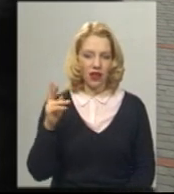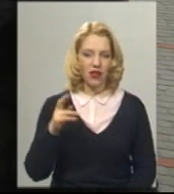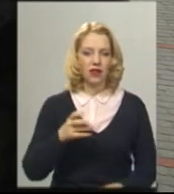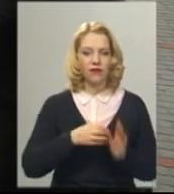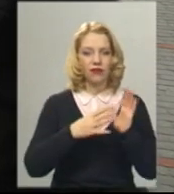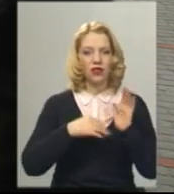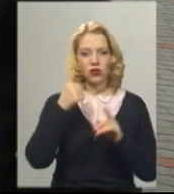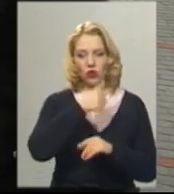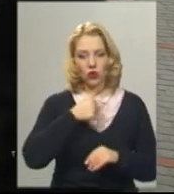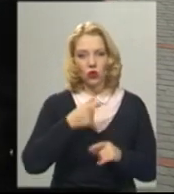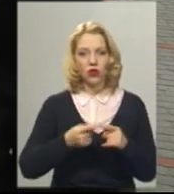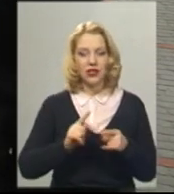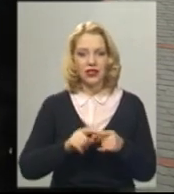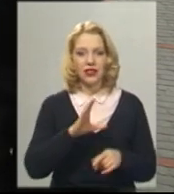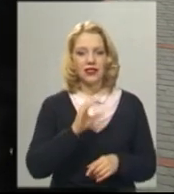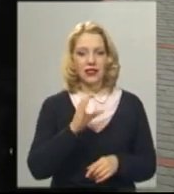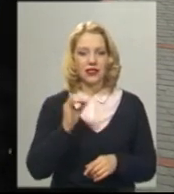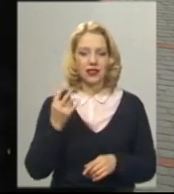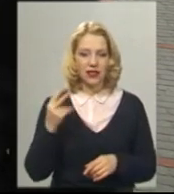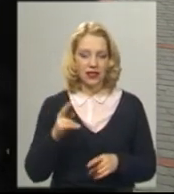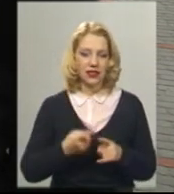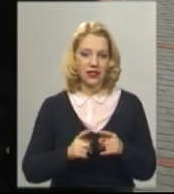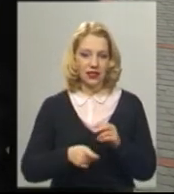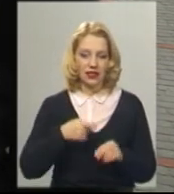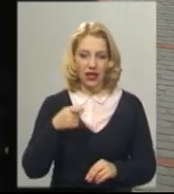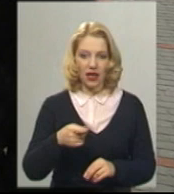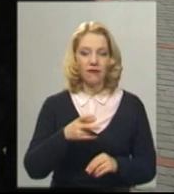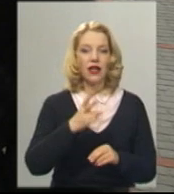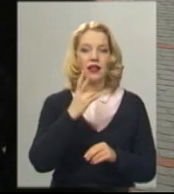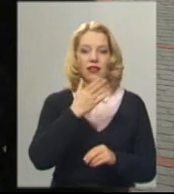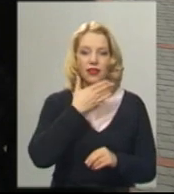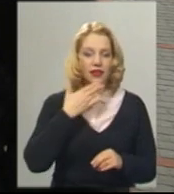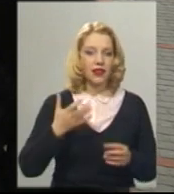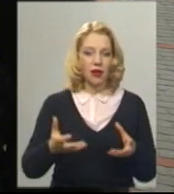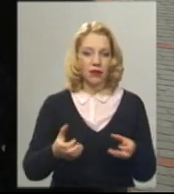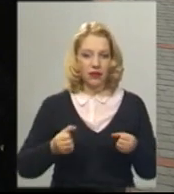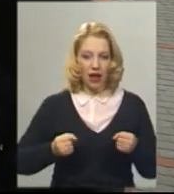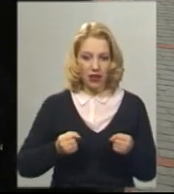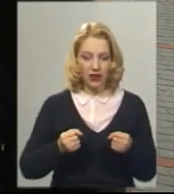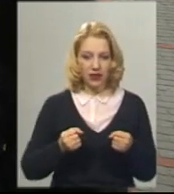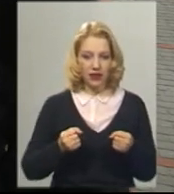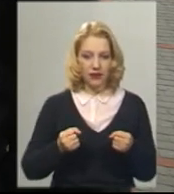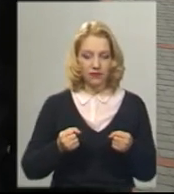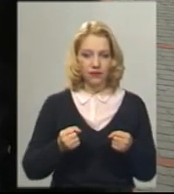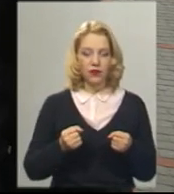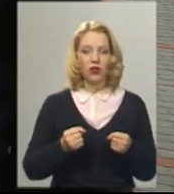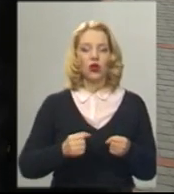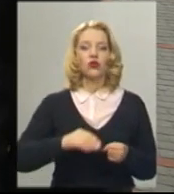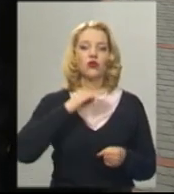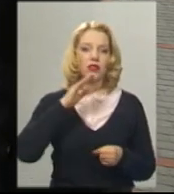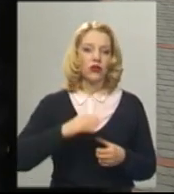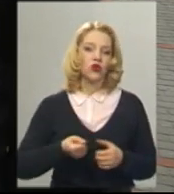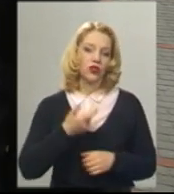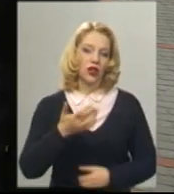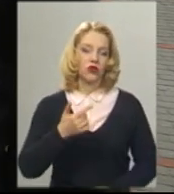На цій сесії дані заяви не набрали достатньої кількості голосів,